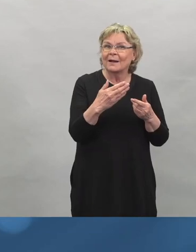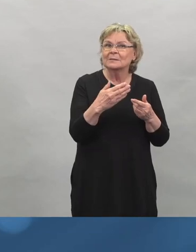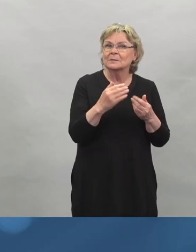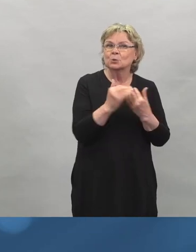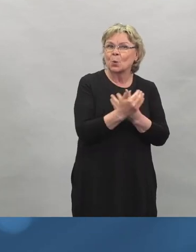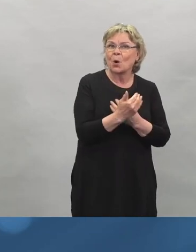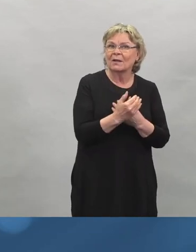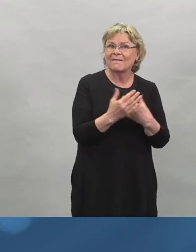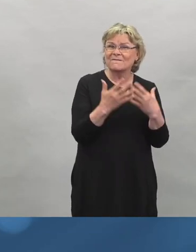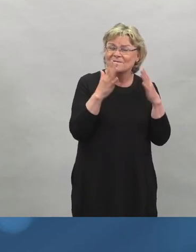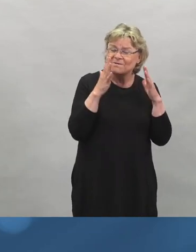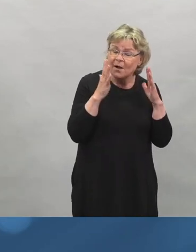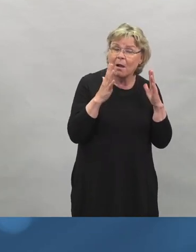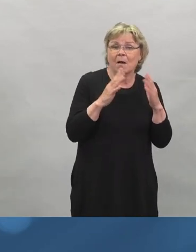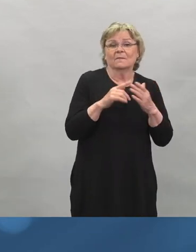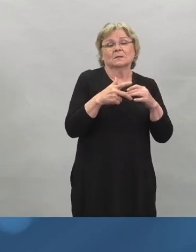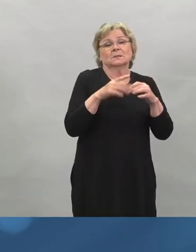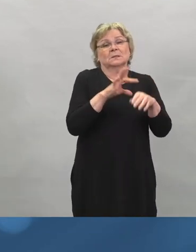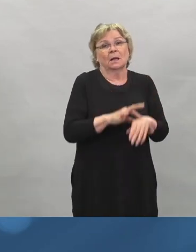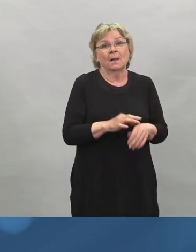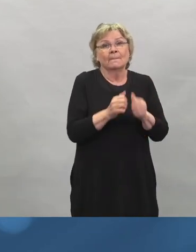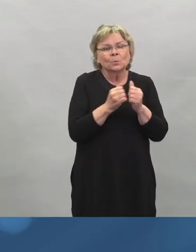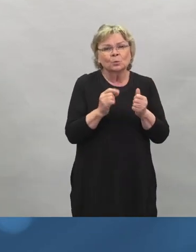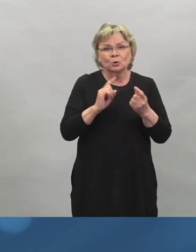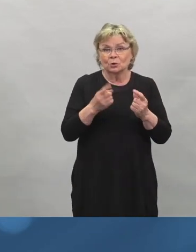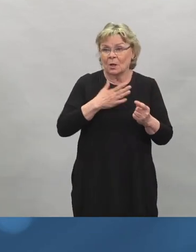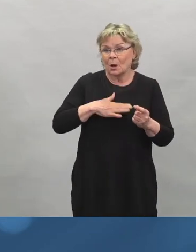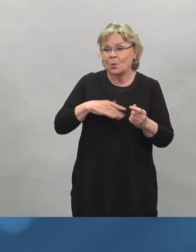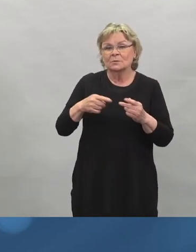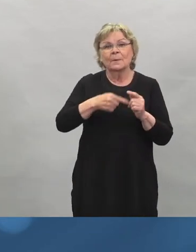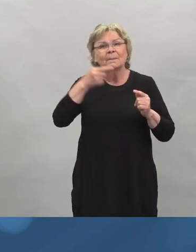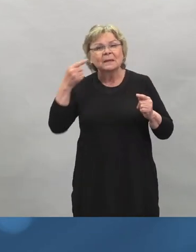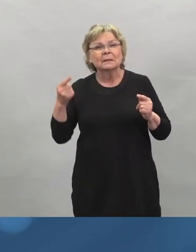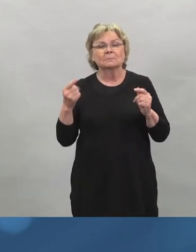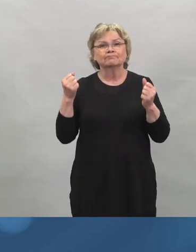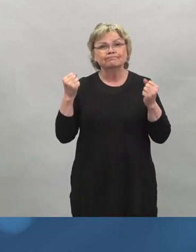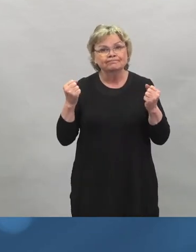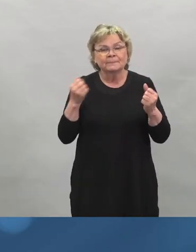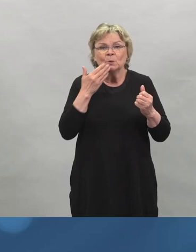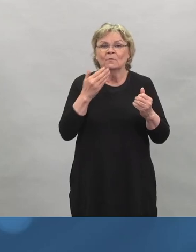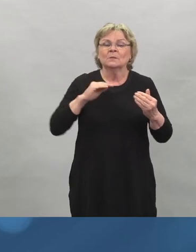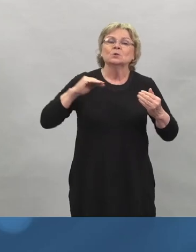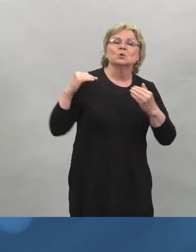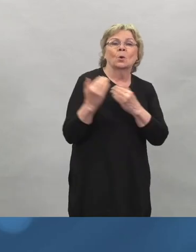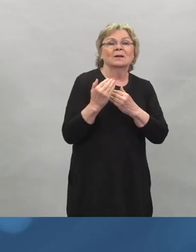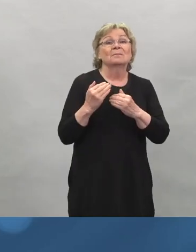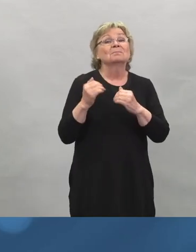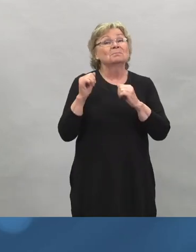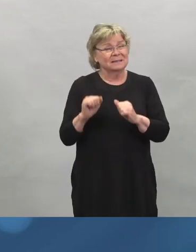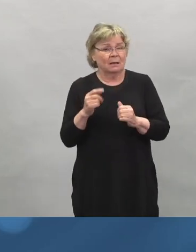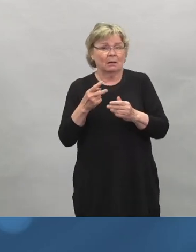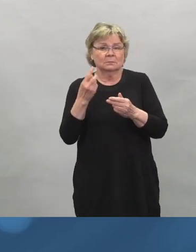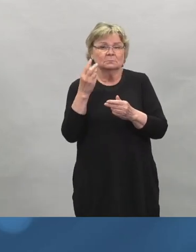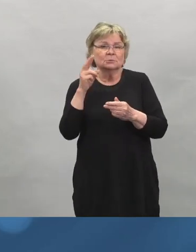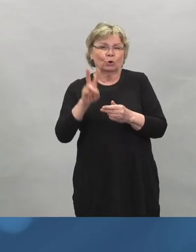tautia vastaan. Mutta jos me halutaan pitkäkestoinen suoja ja paras mahdollinen suoja, niin kyllä silloin se toinen annos pitäisi ottaa.